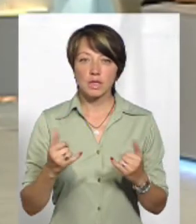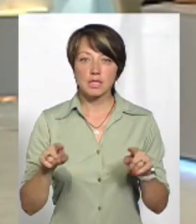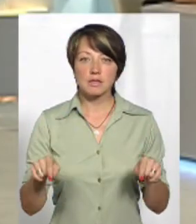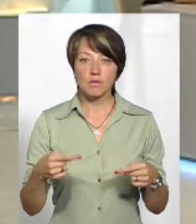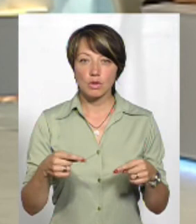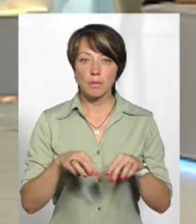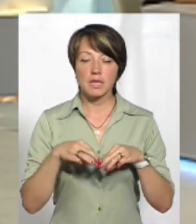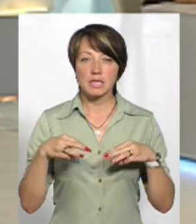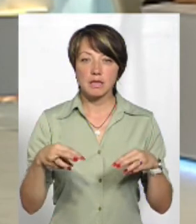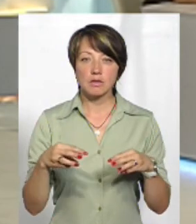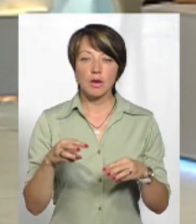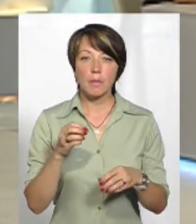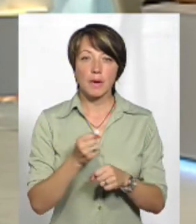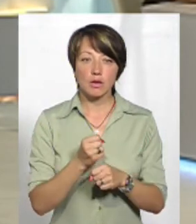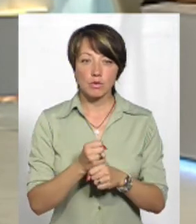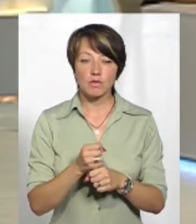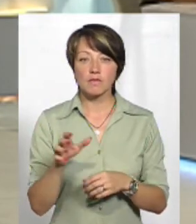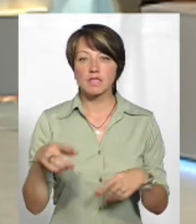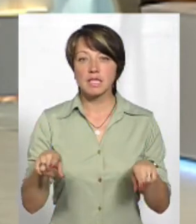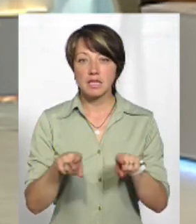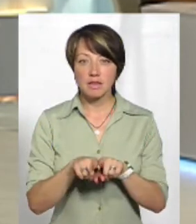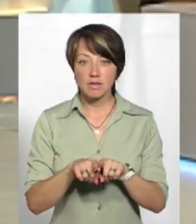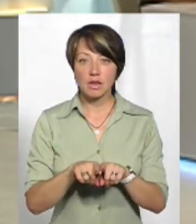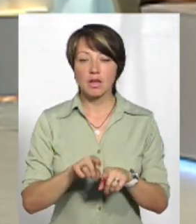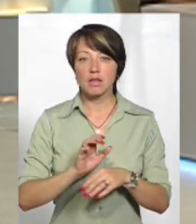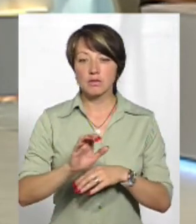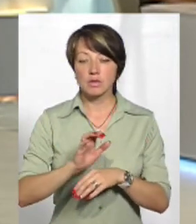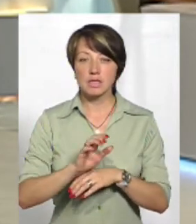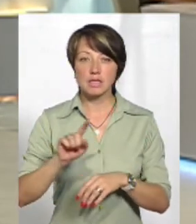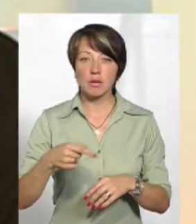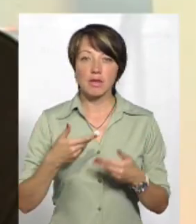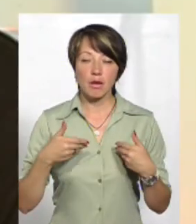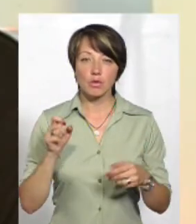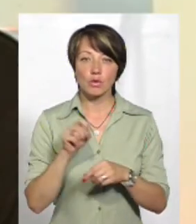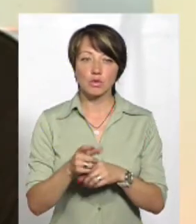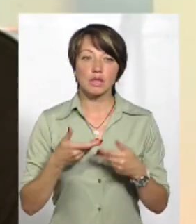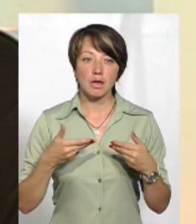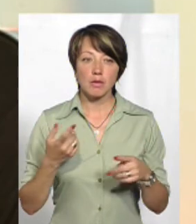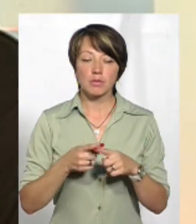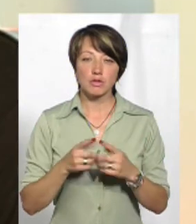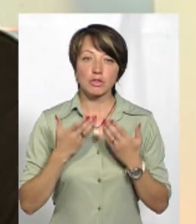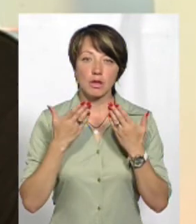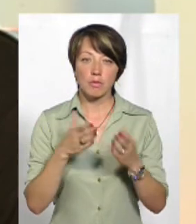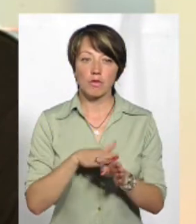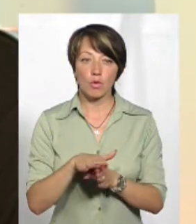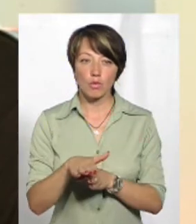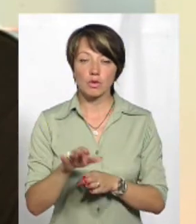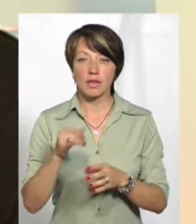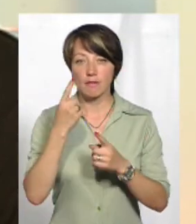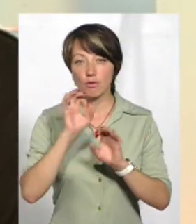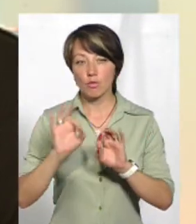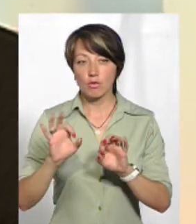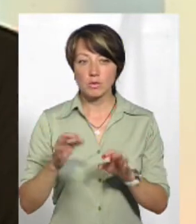створення міністерства, які функціонують, вони все рівно шлють запити нам, доручення нам, ми їх читаємо, виконуємо,